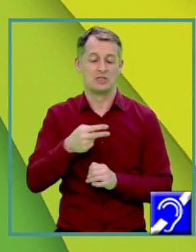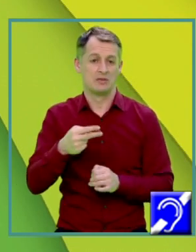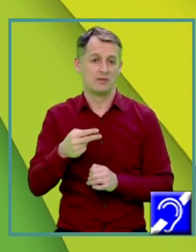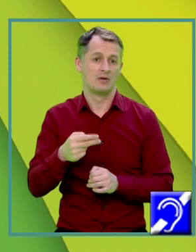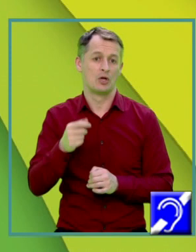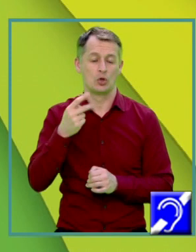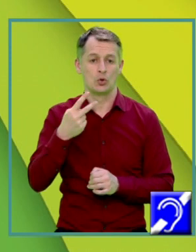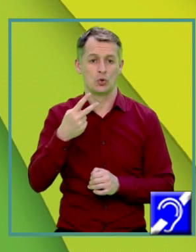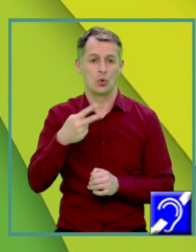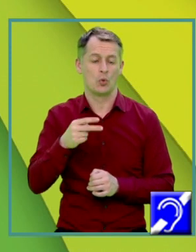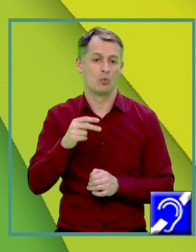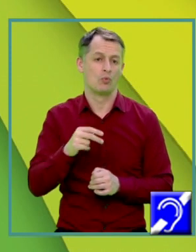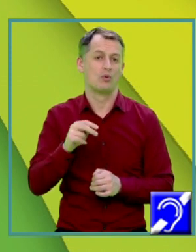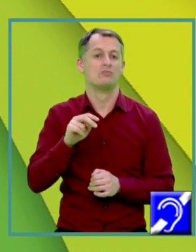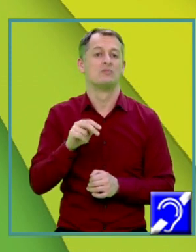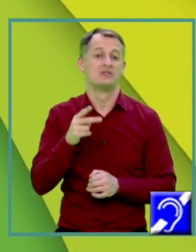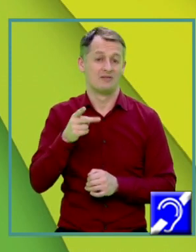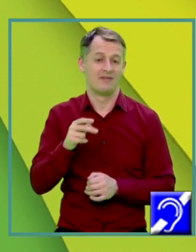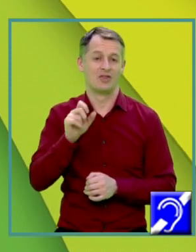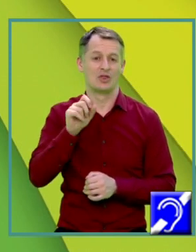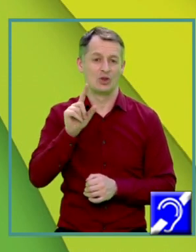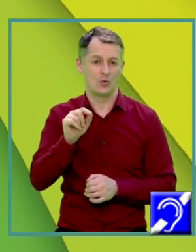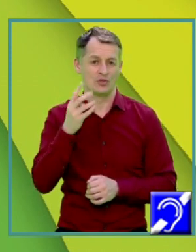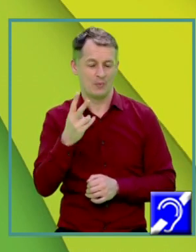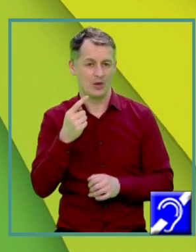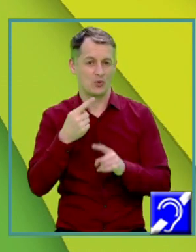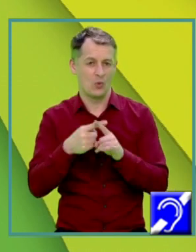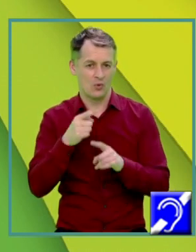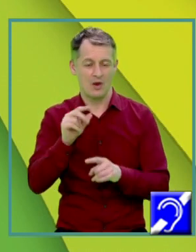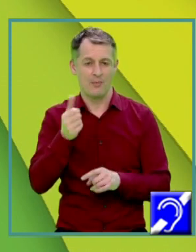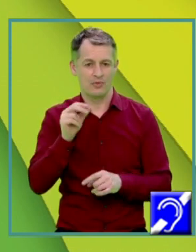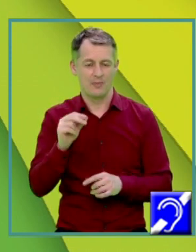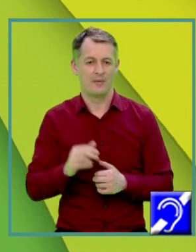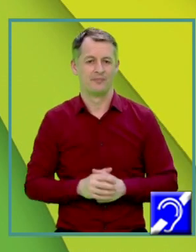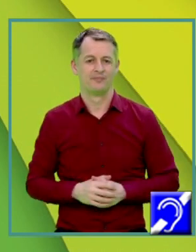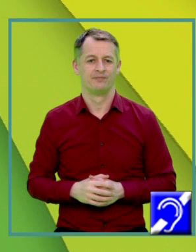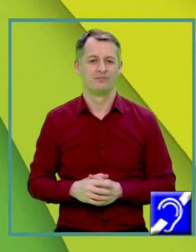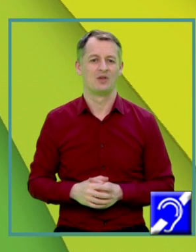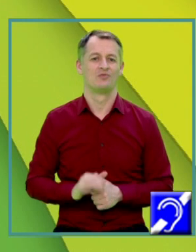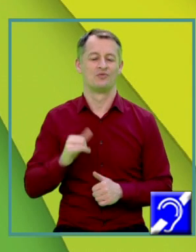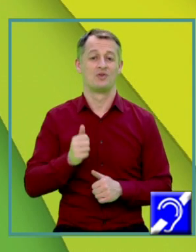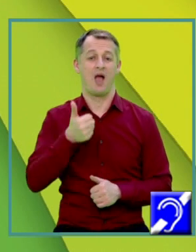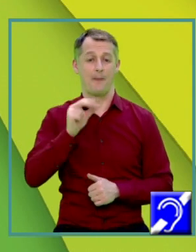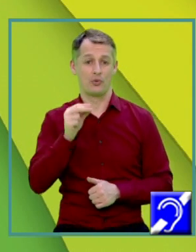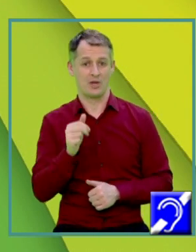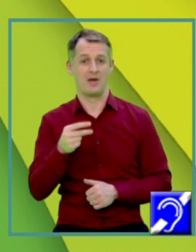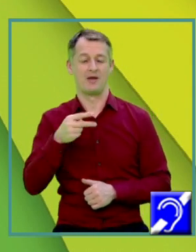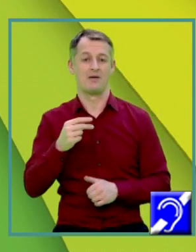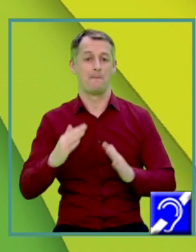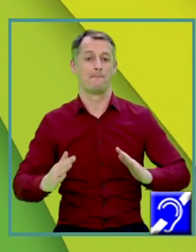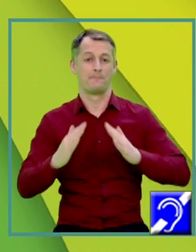știm că un factor al unui produs se calculează prin împărțire Și atunci am calculat apotema